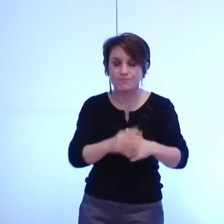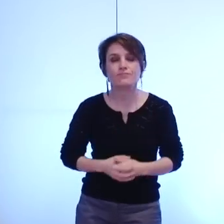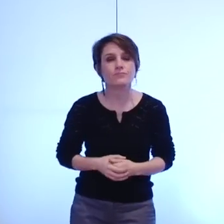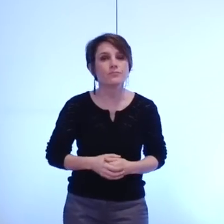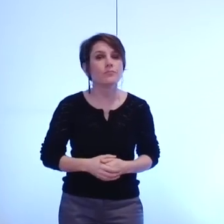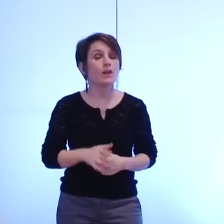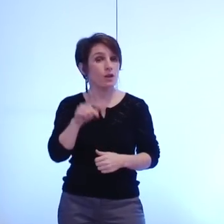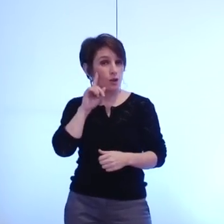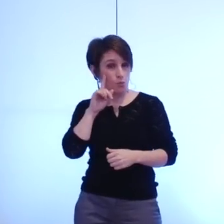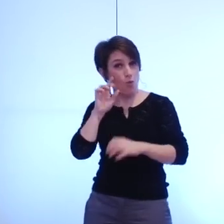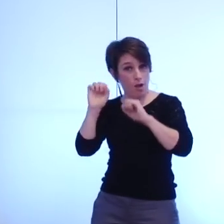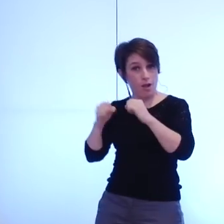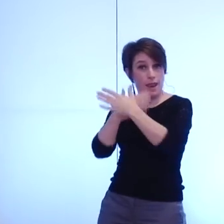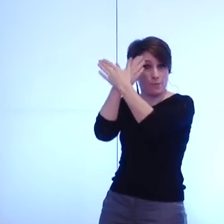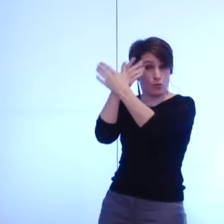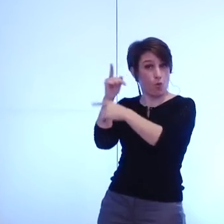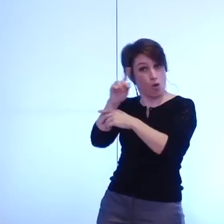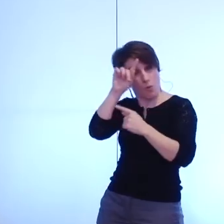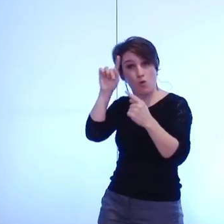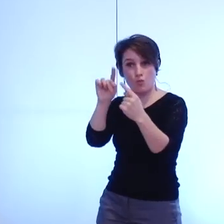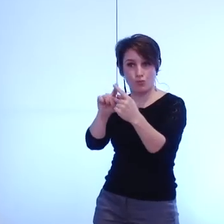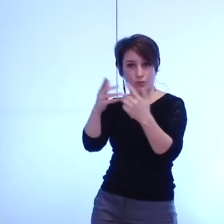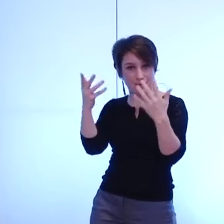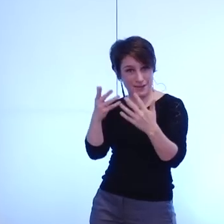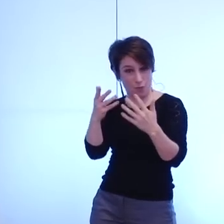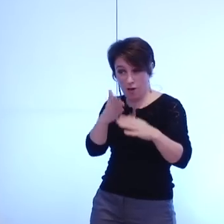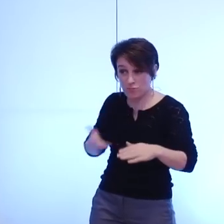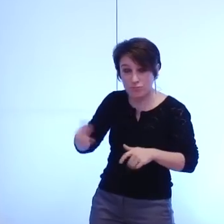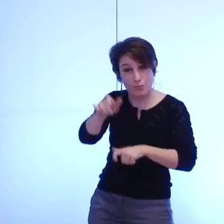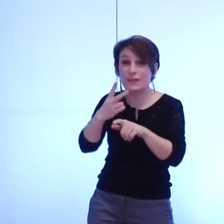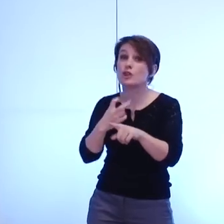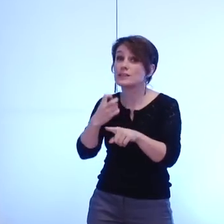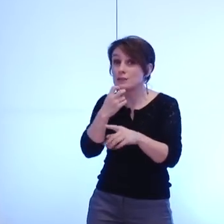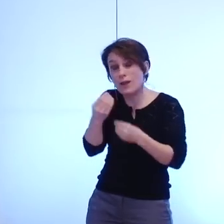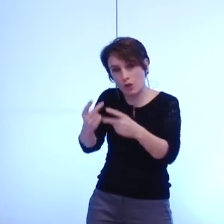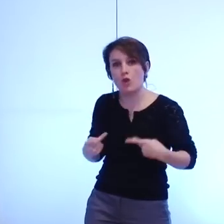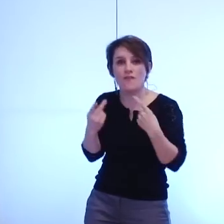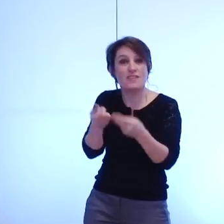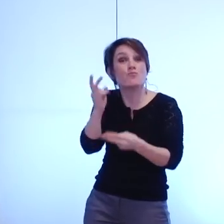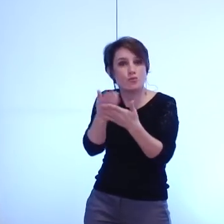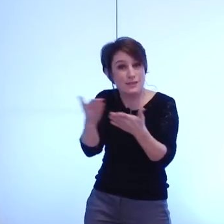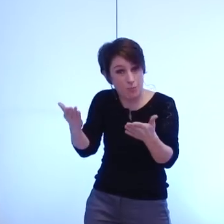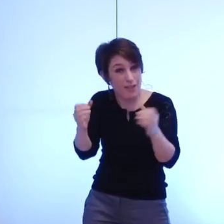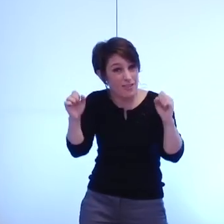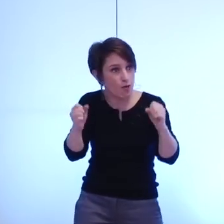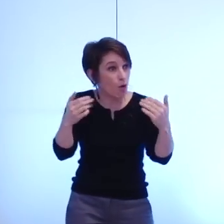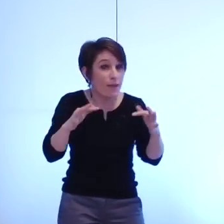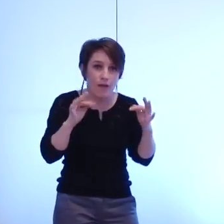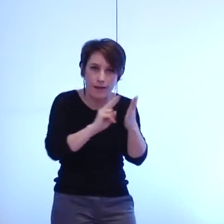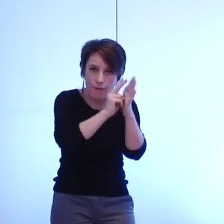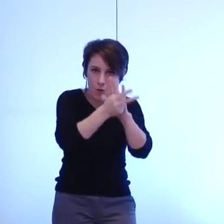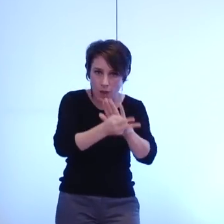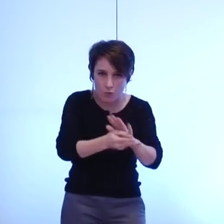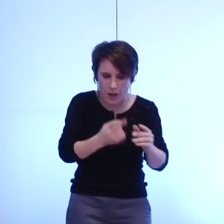citoyens en tout cas elle ne vise pas à simplifier nos jargons notre jargon parce que donc je suis désolé mais moi je ne vais pas vous parler d'effets